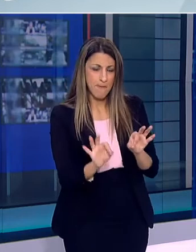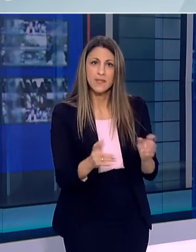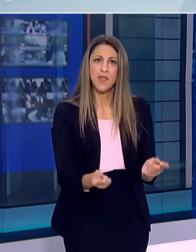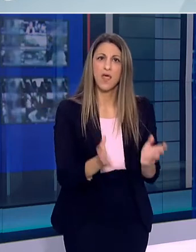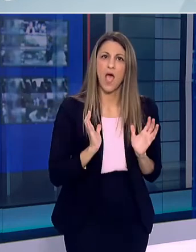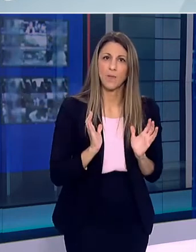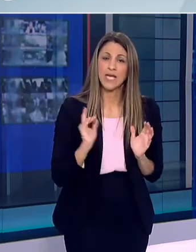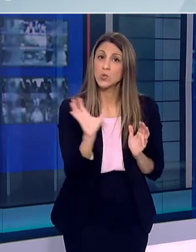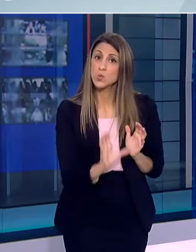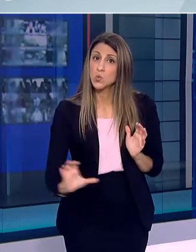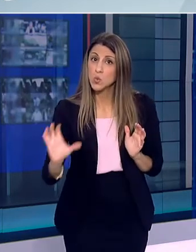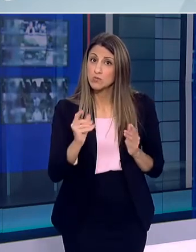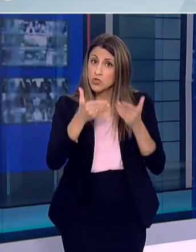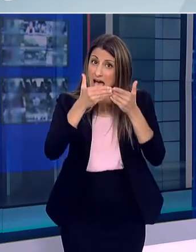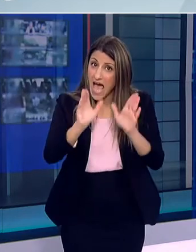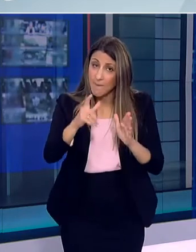άνοιγμα του τουρισμού